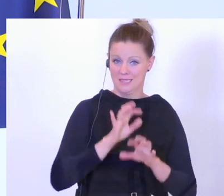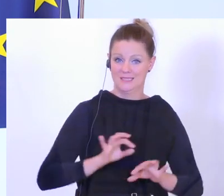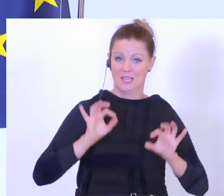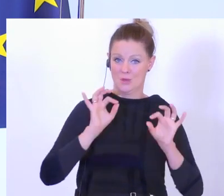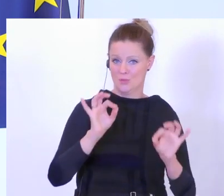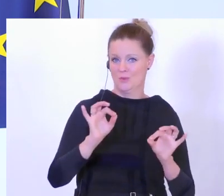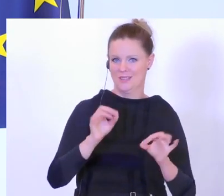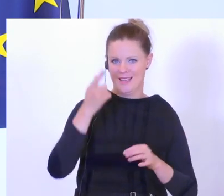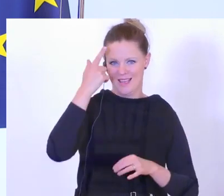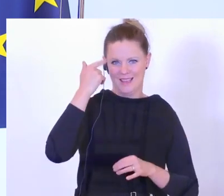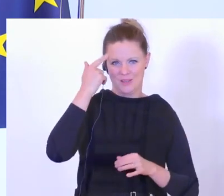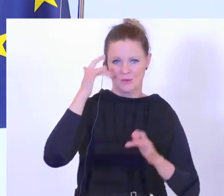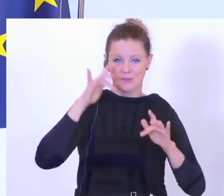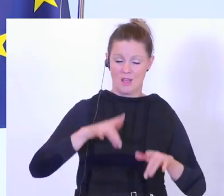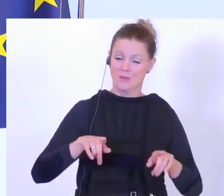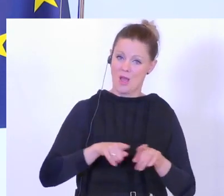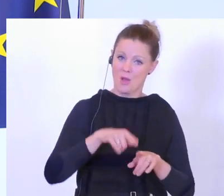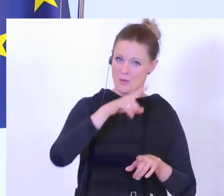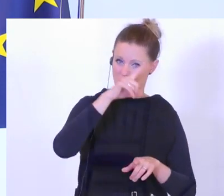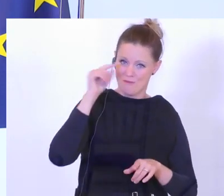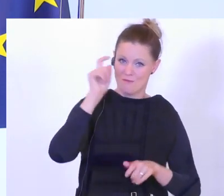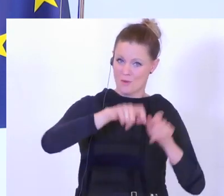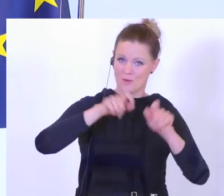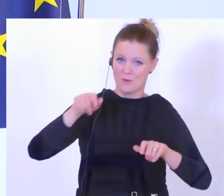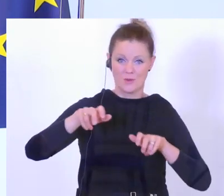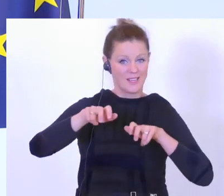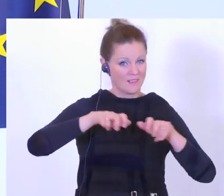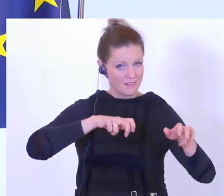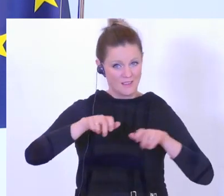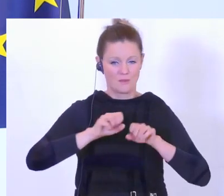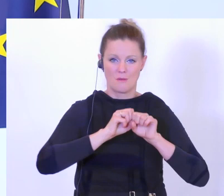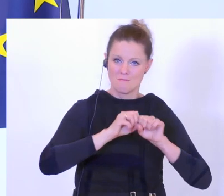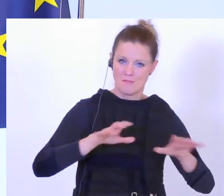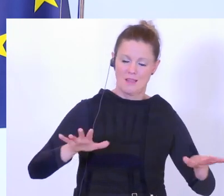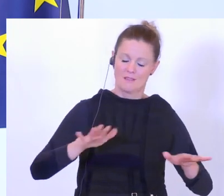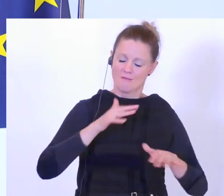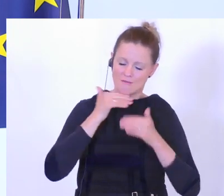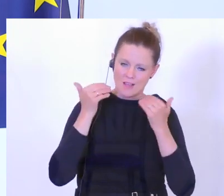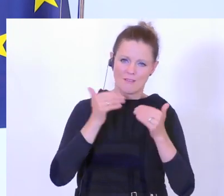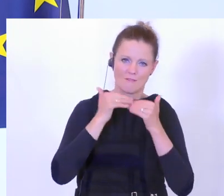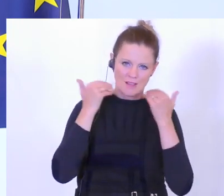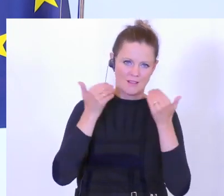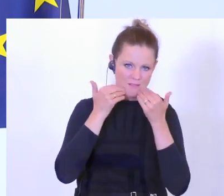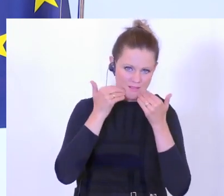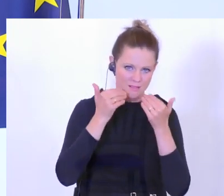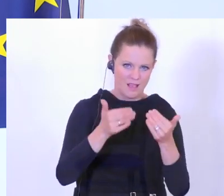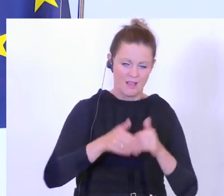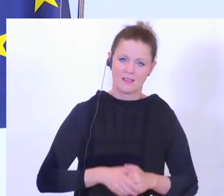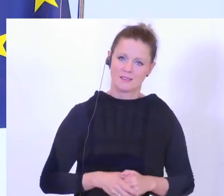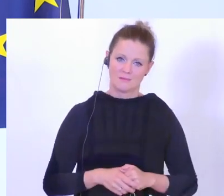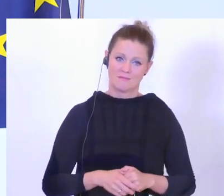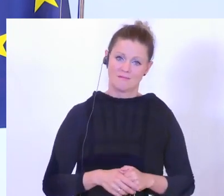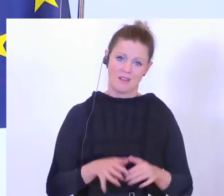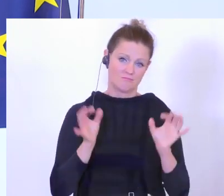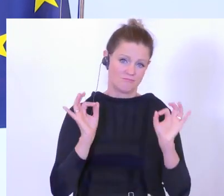auch der Bevölkerung, auch der Regierung, auch der Medien und dazu vielen, vielen Dank. Es war immer eine tolle